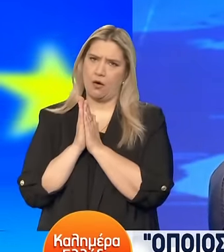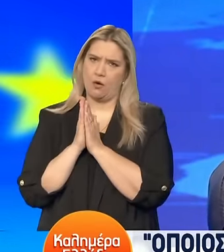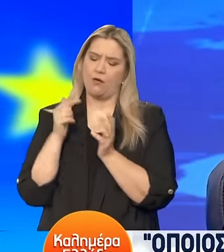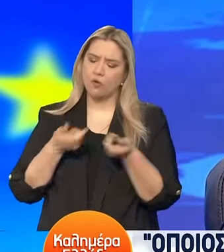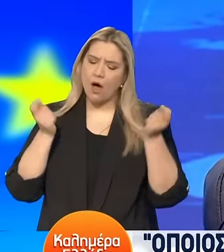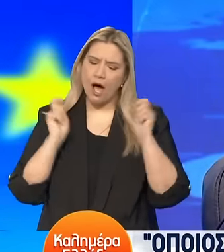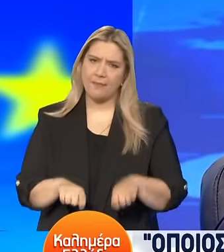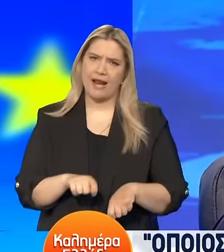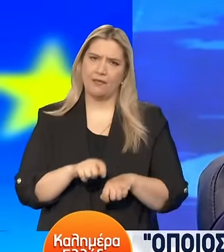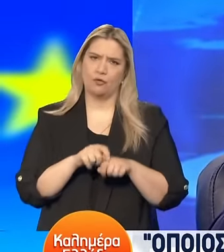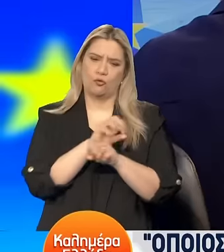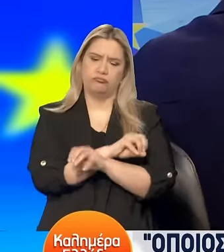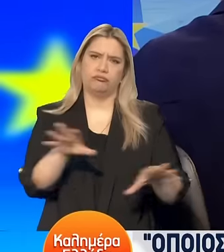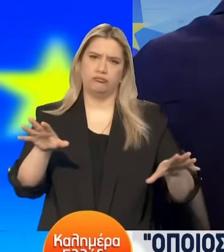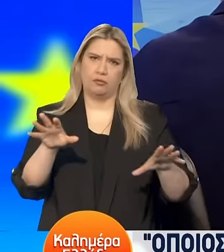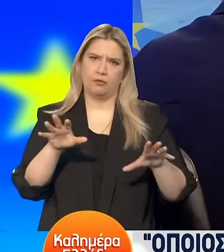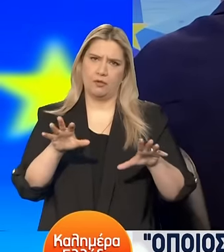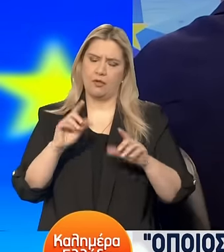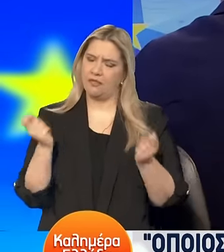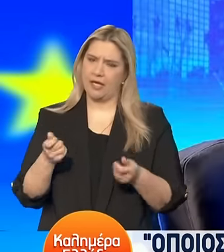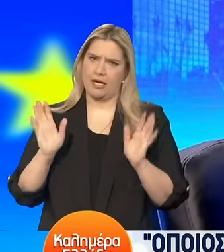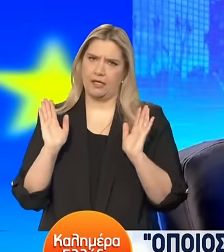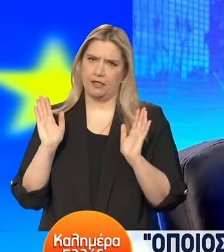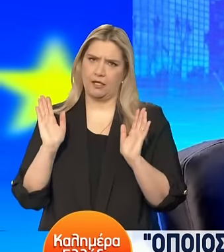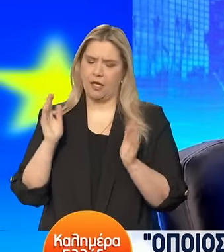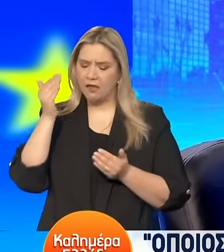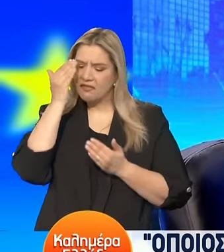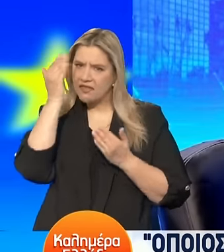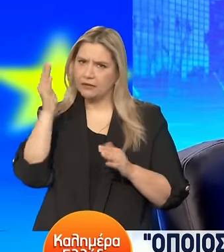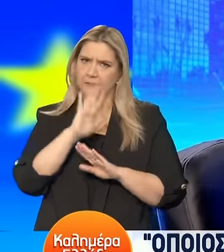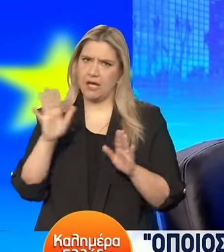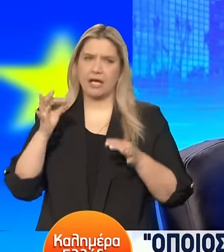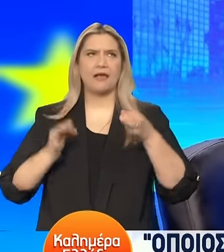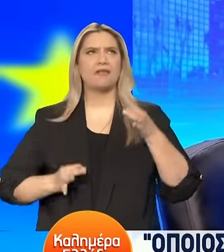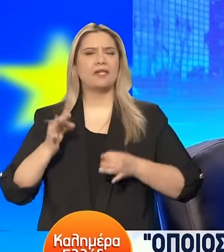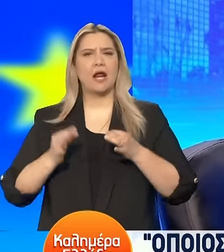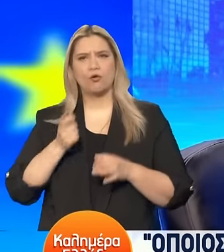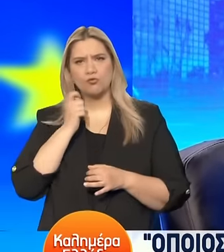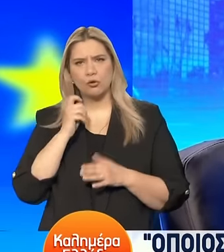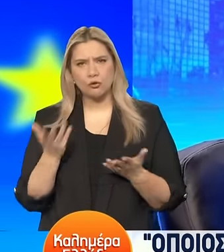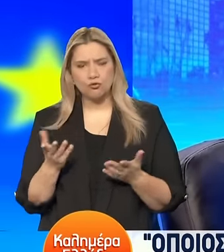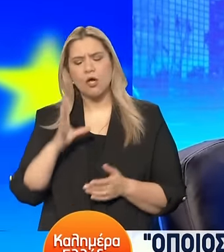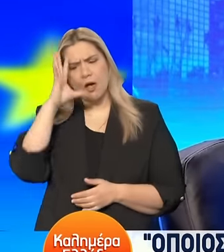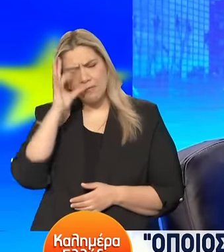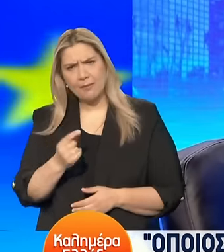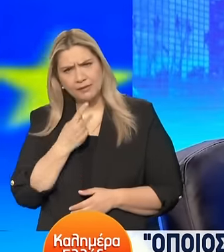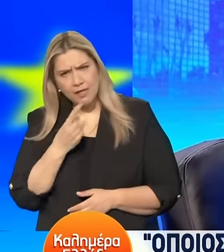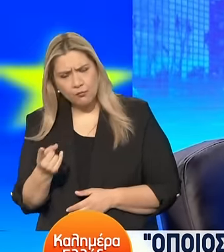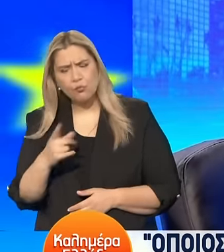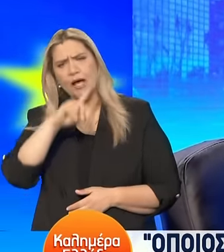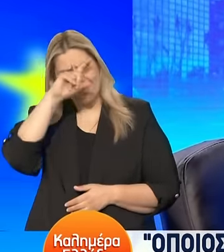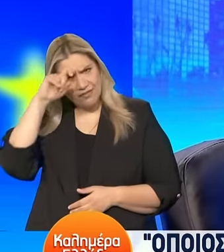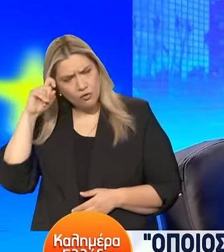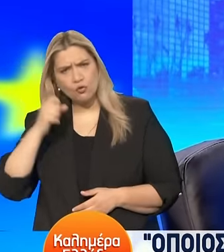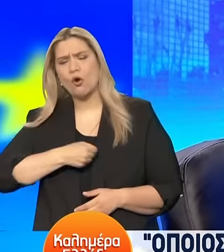απαράδεκτη σε πολλά επίπεδα Και δεν νομίζω ότι τιμά το επίπεδο του πολιτικού διαλόγου Ότι υπάρχουν εισασταξιούχοι που τα βγάζουν πέρα δύσκολα